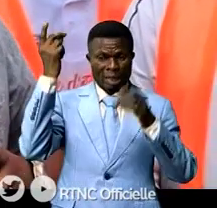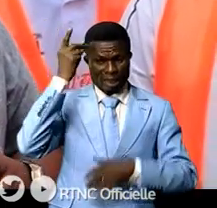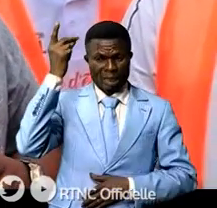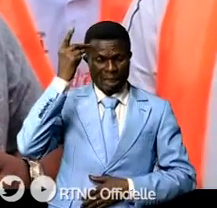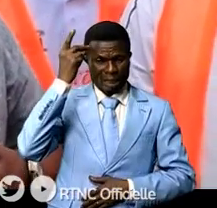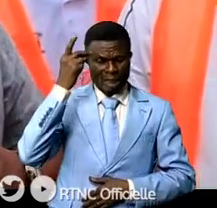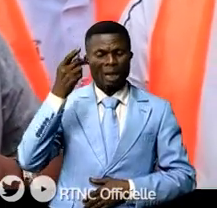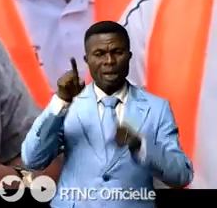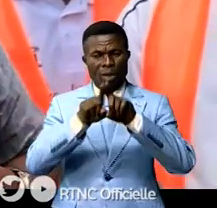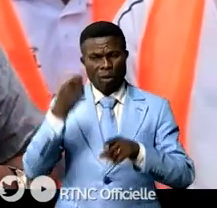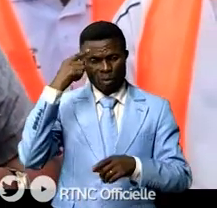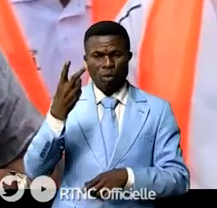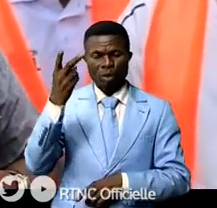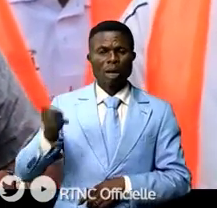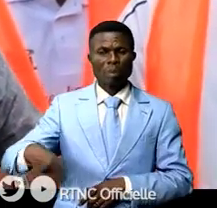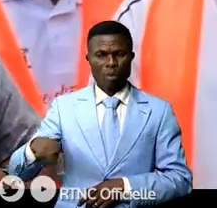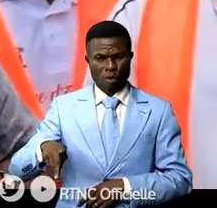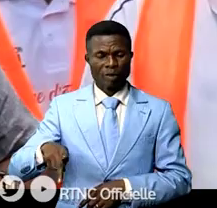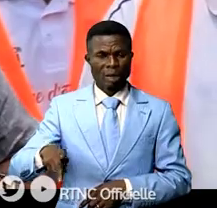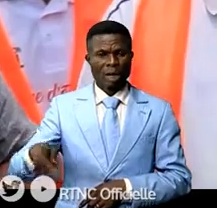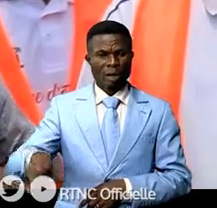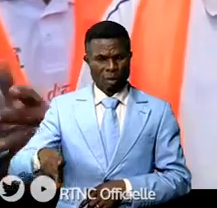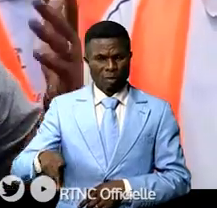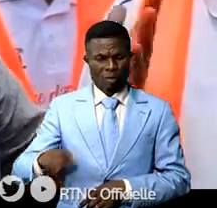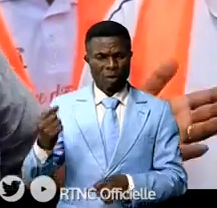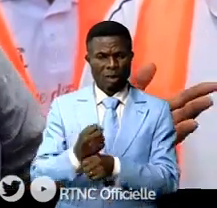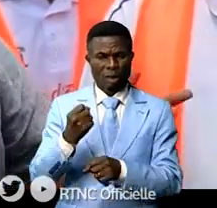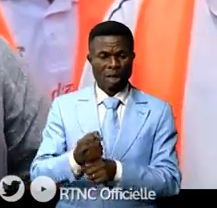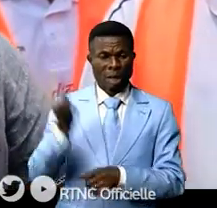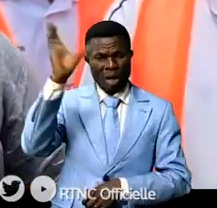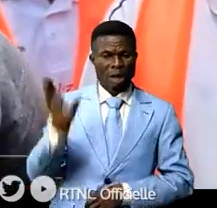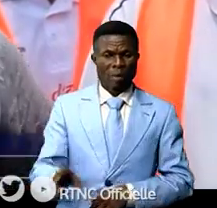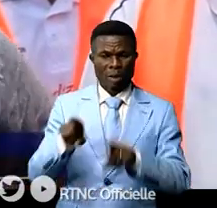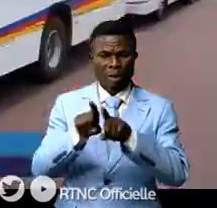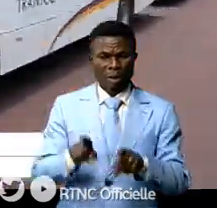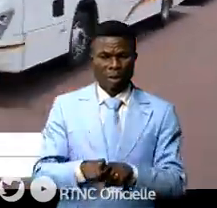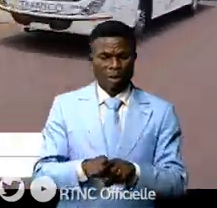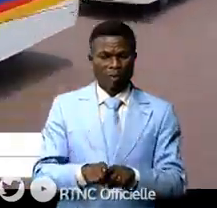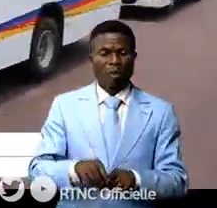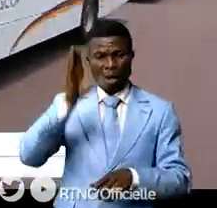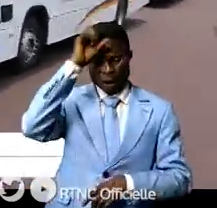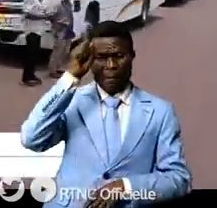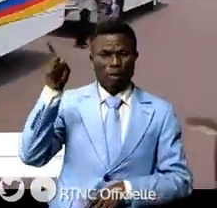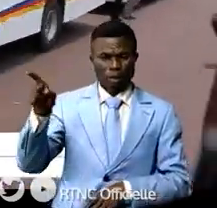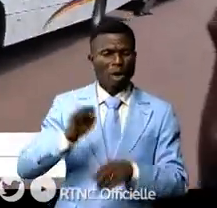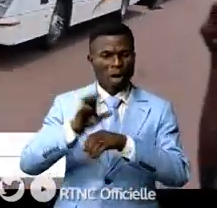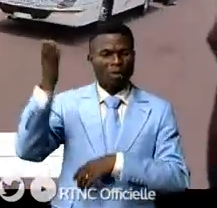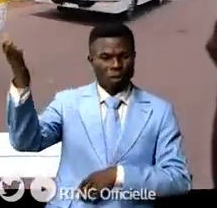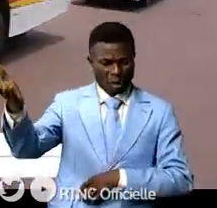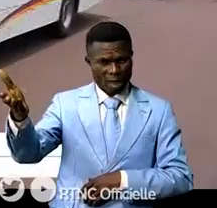et pour les deux provinces que nous exploitons d'abord, Congo central et les Grands Bandounos. Il n'est pas